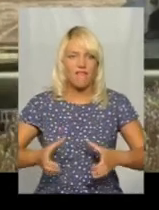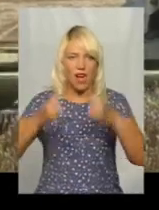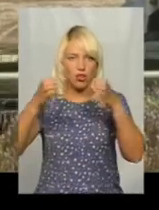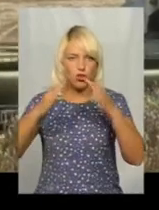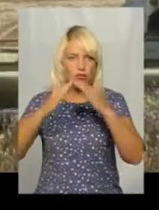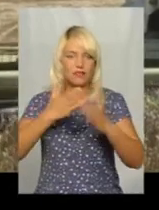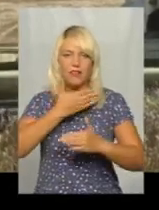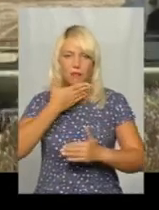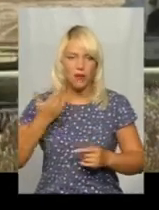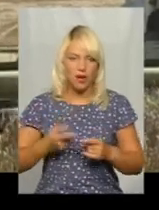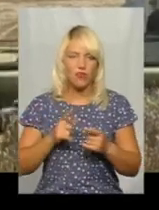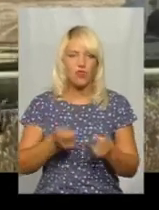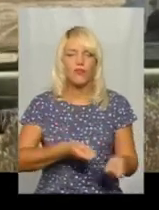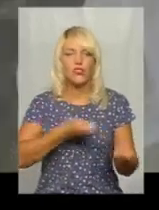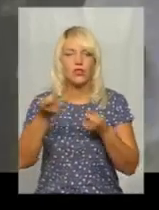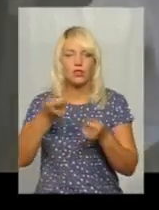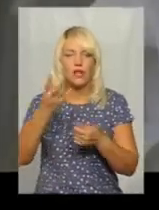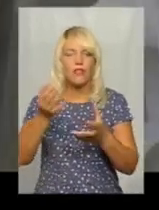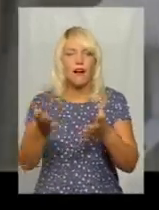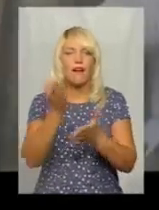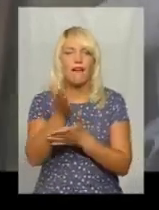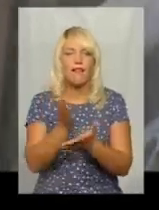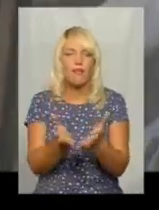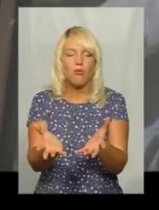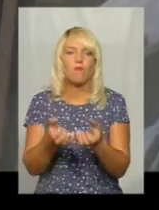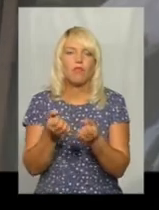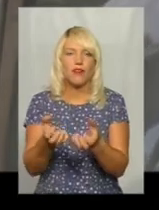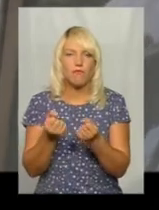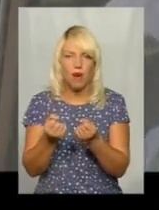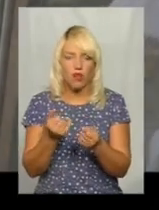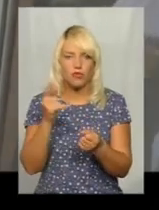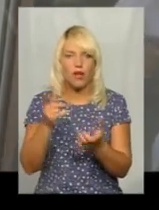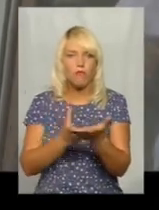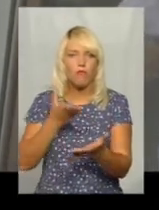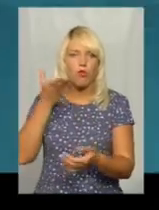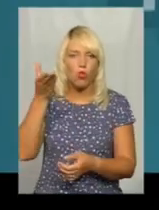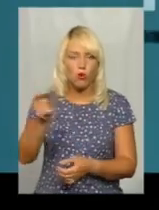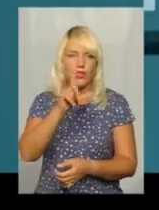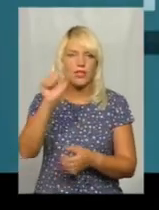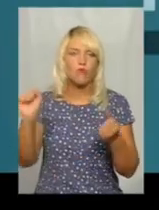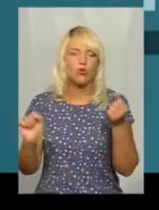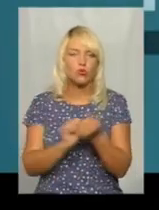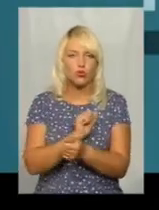хлібоприймальну за 50 кілометрів, де платять за ретельне просушування зерна або ж одразу продають збіжджя.